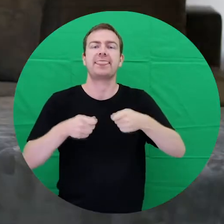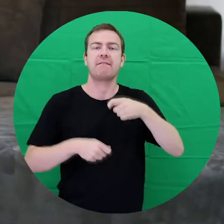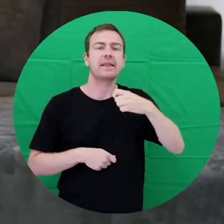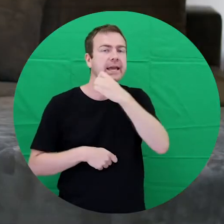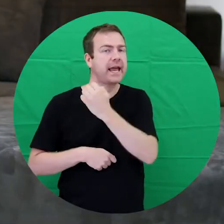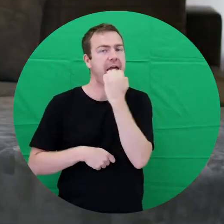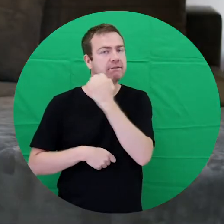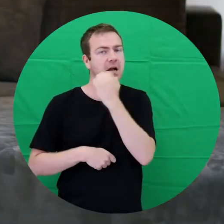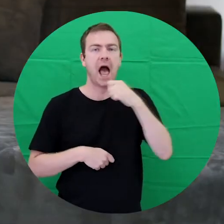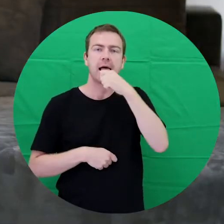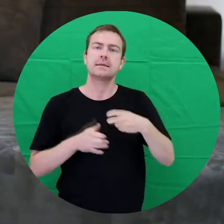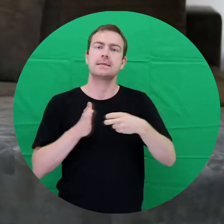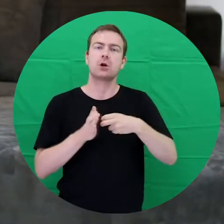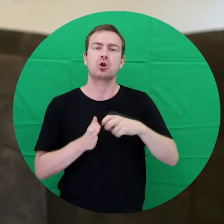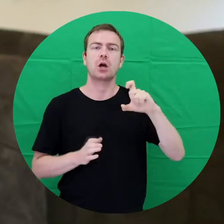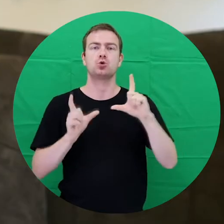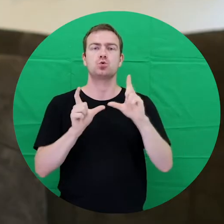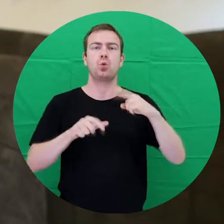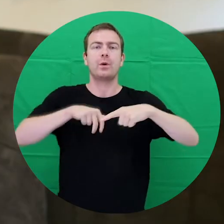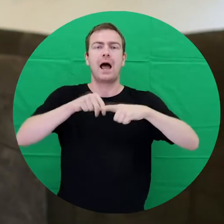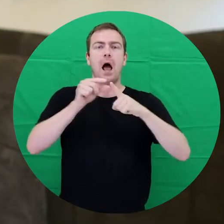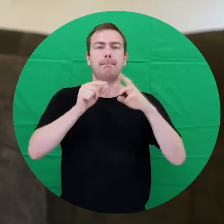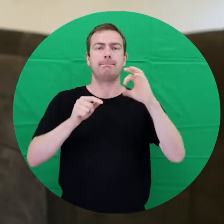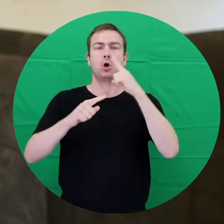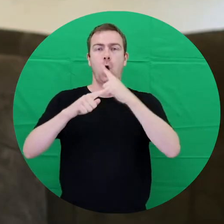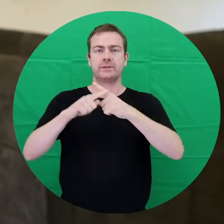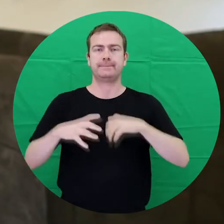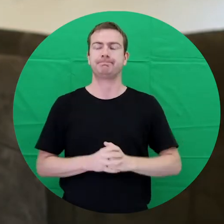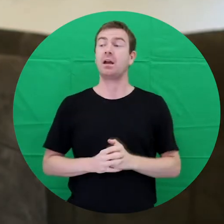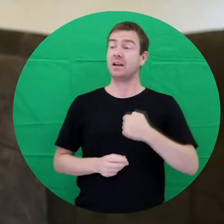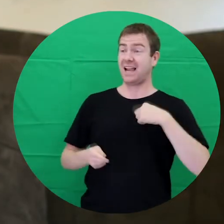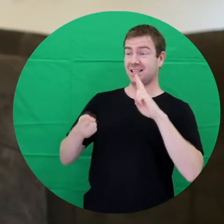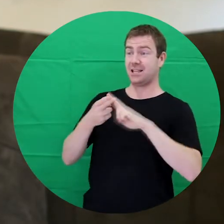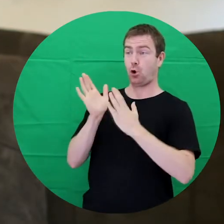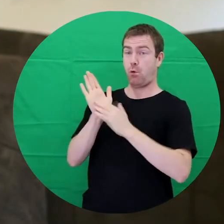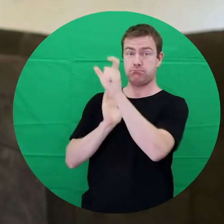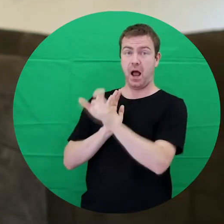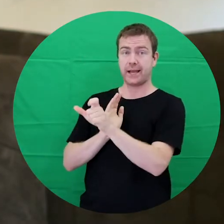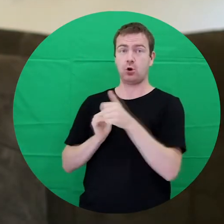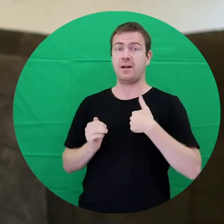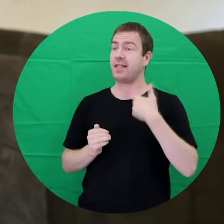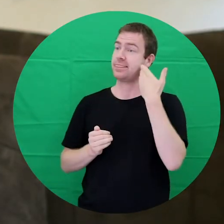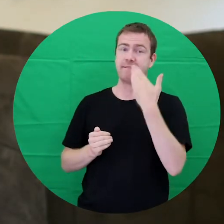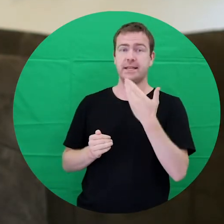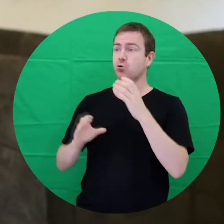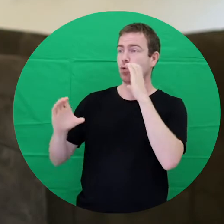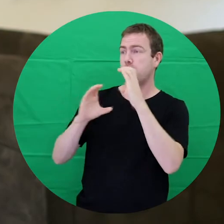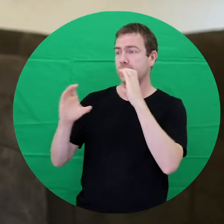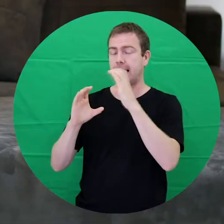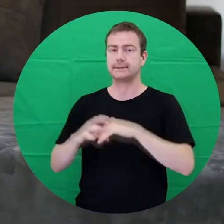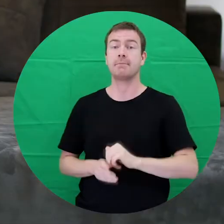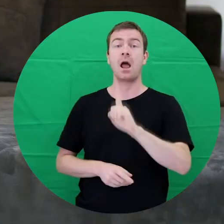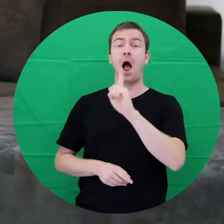Keď sme pracovali prvý deň spolu, nepoznali sme sa s Majkom, nevedel som, ako môžem reagovať, ako správne s ním